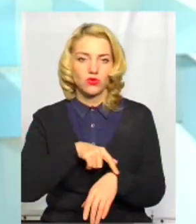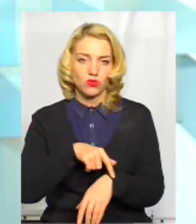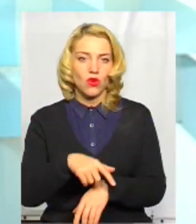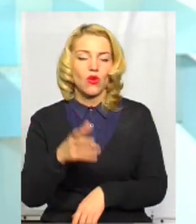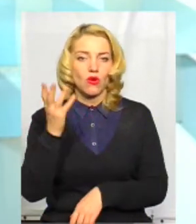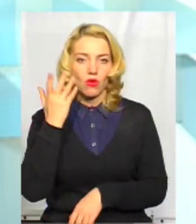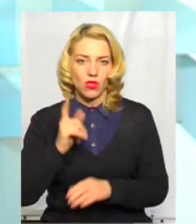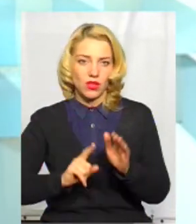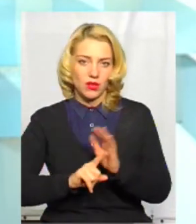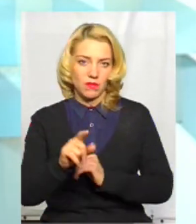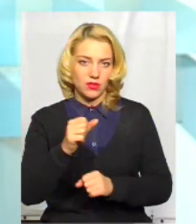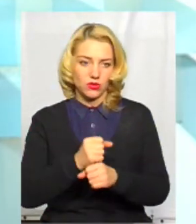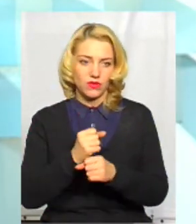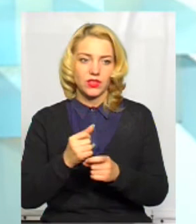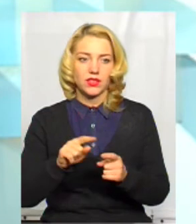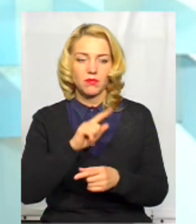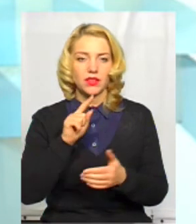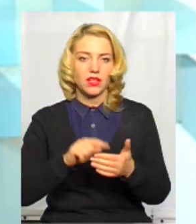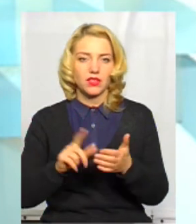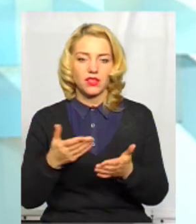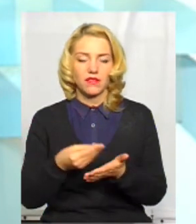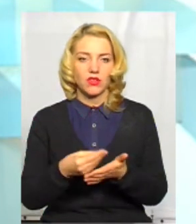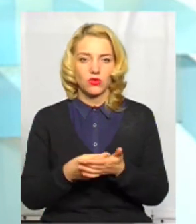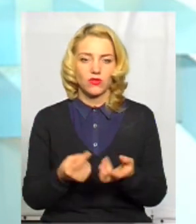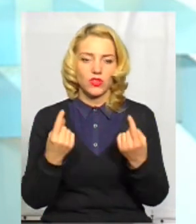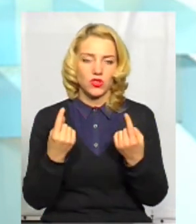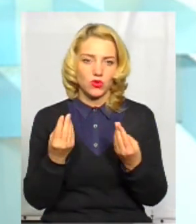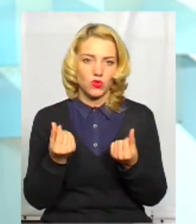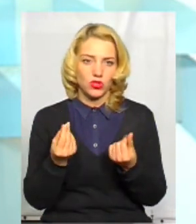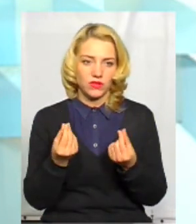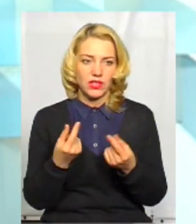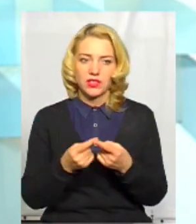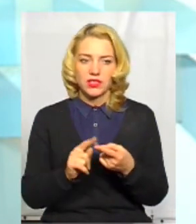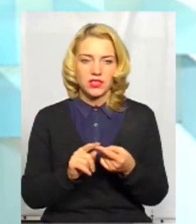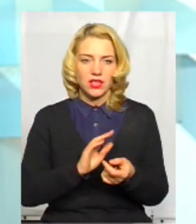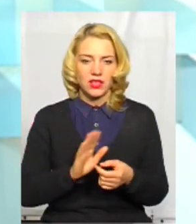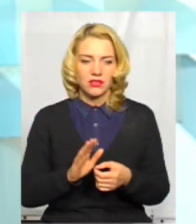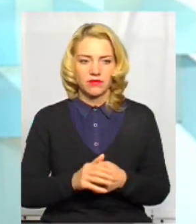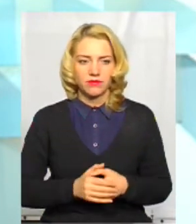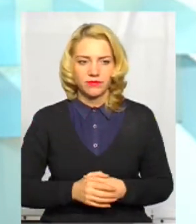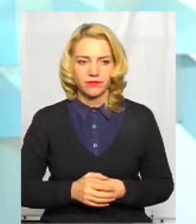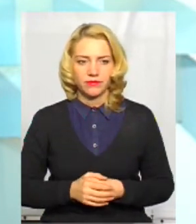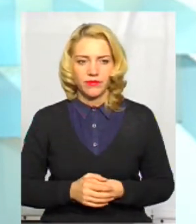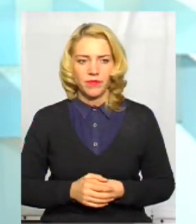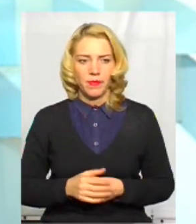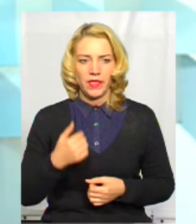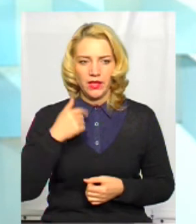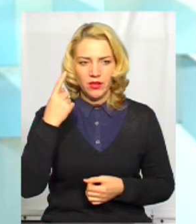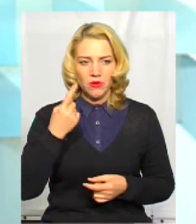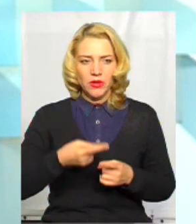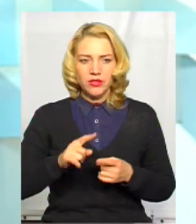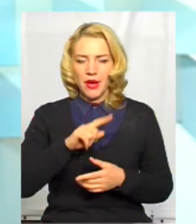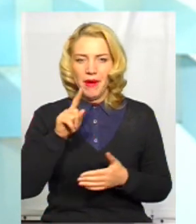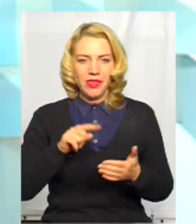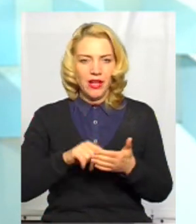він буде працювати. Тому що це питання, яке квартує достатньо величезною сумою коштів. Це мільярди гривень. І я думаю, що це питання не